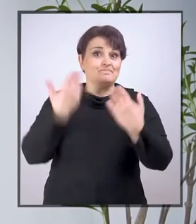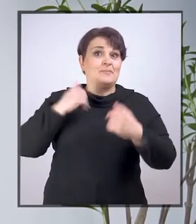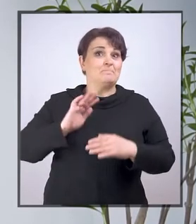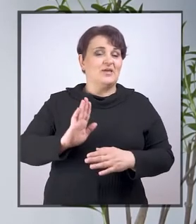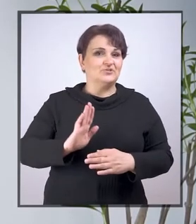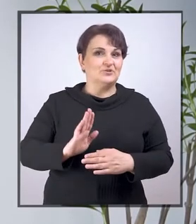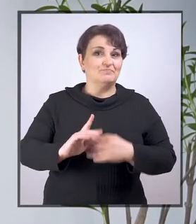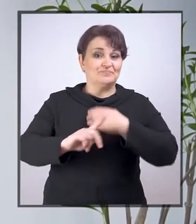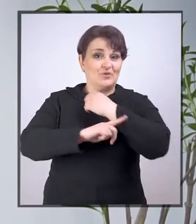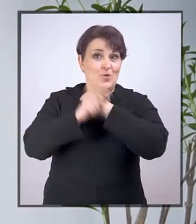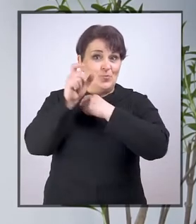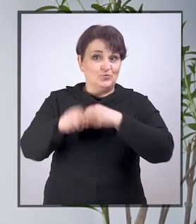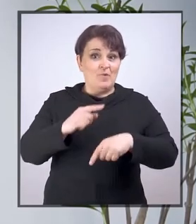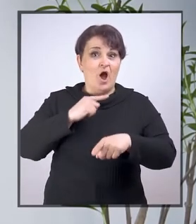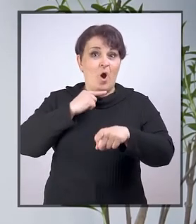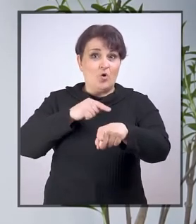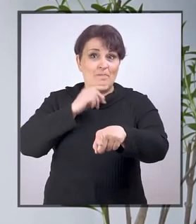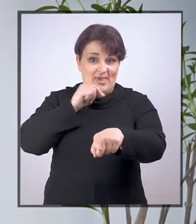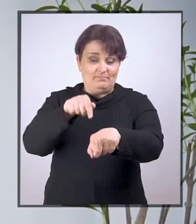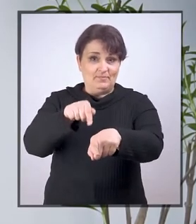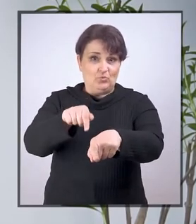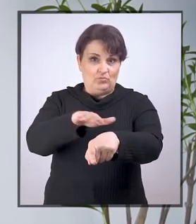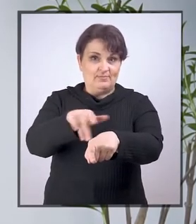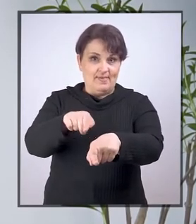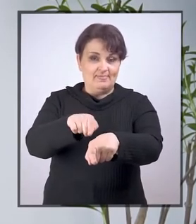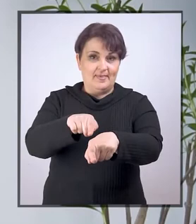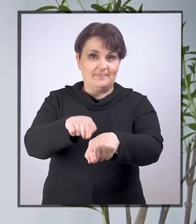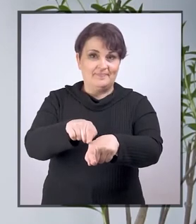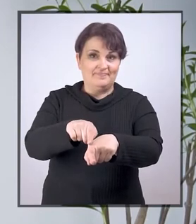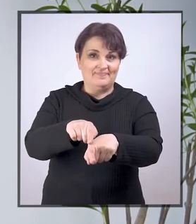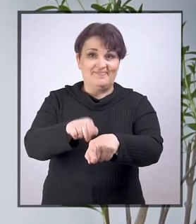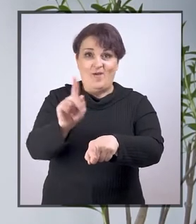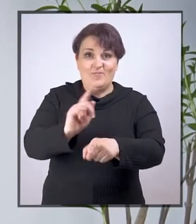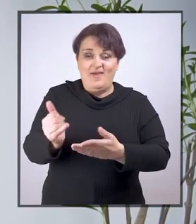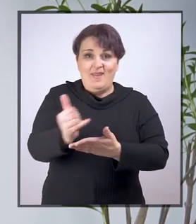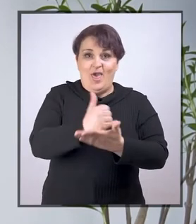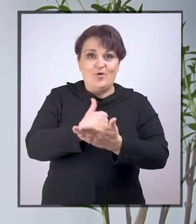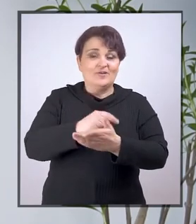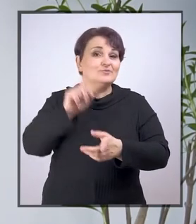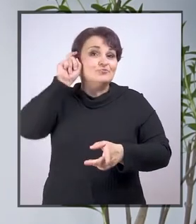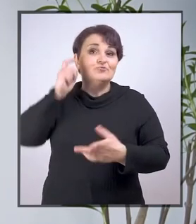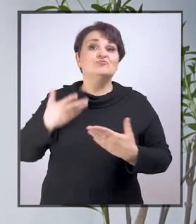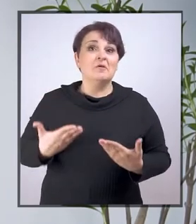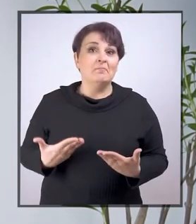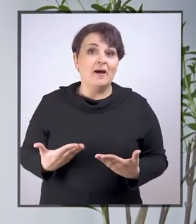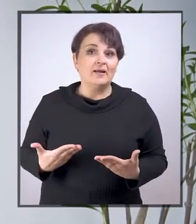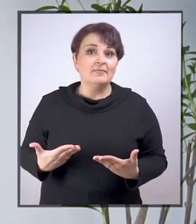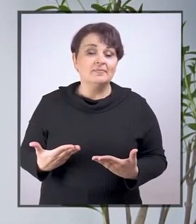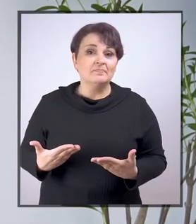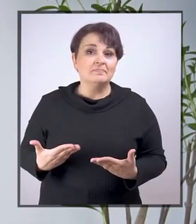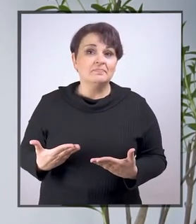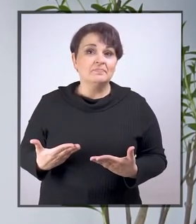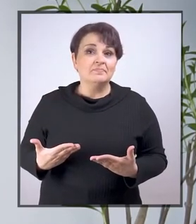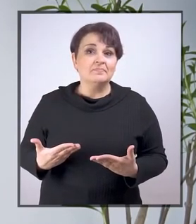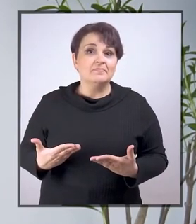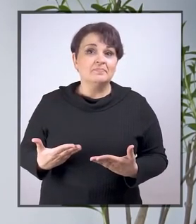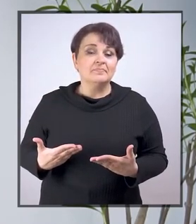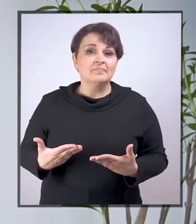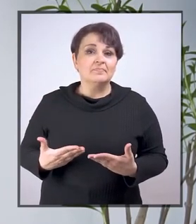Međutim, učenik o kojem je riječ ne koristi slušni aparat.